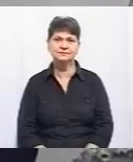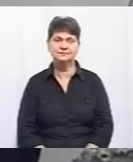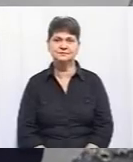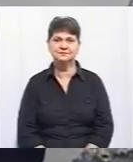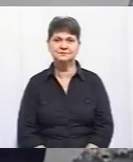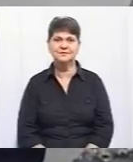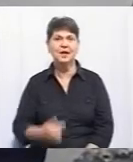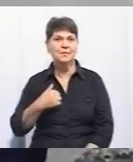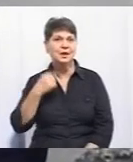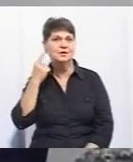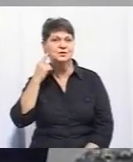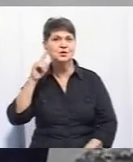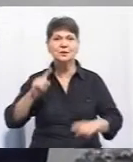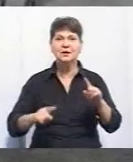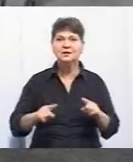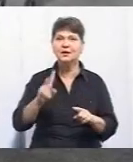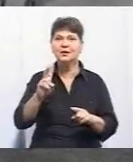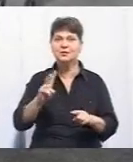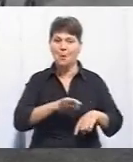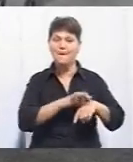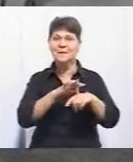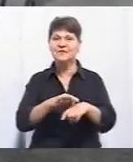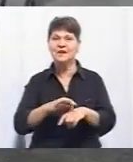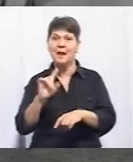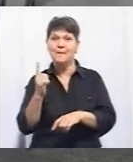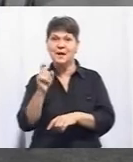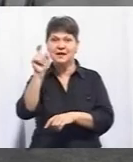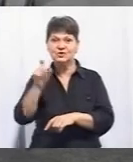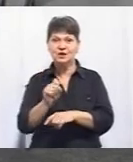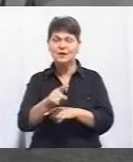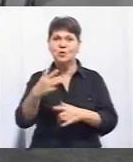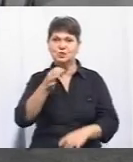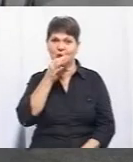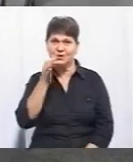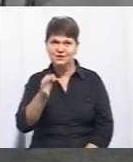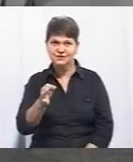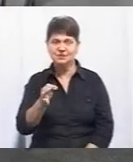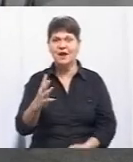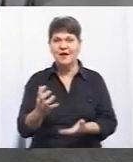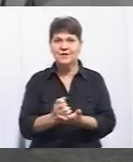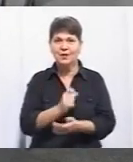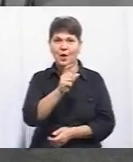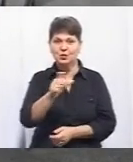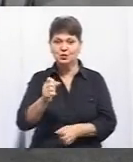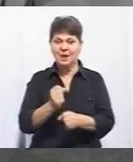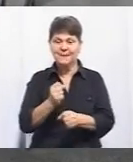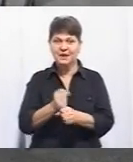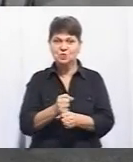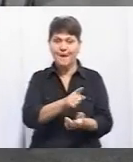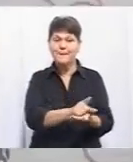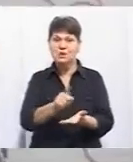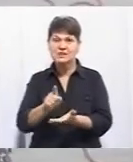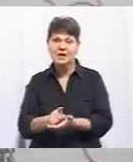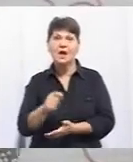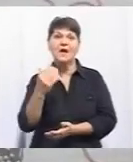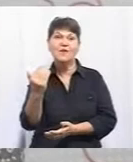Ми вже чуємо, що дехто, хто приведе вам перших клієнтів, вже озвучили, так? Тобто, виходить, що люди, які працюють на певних посадах,